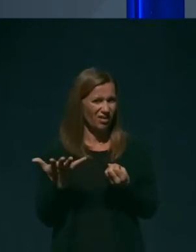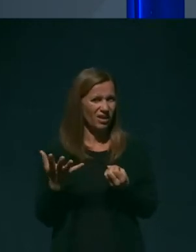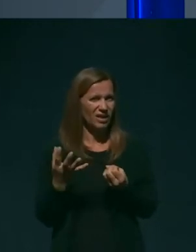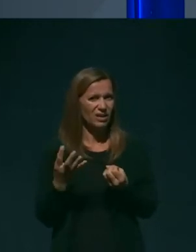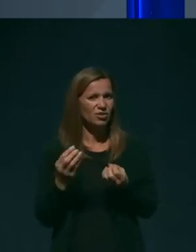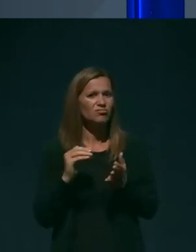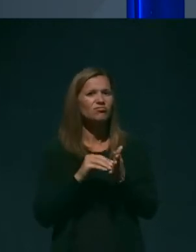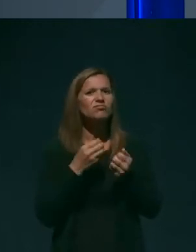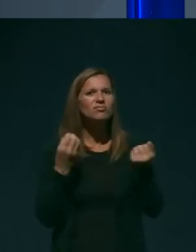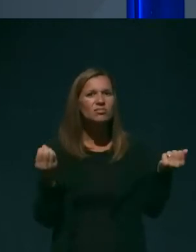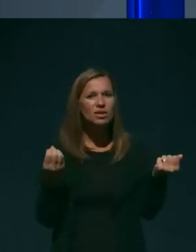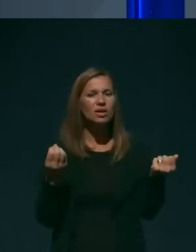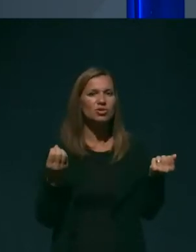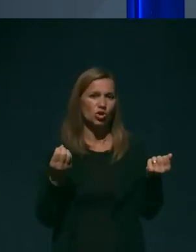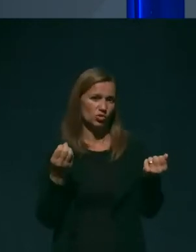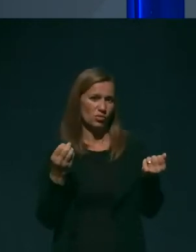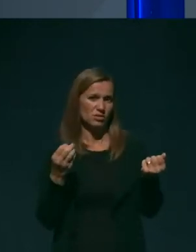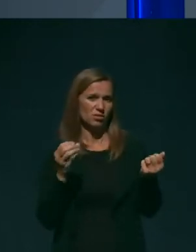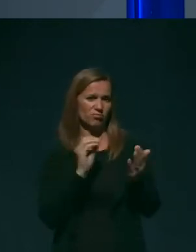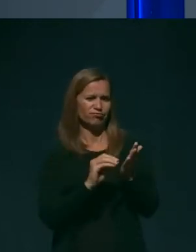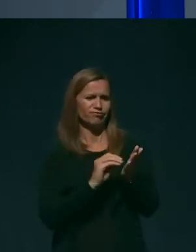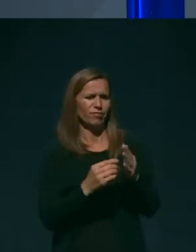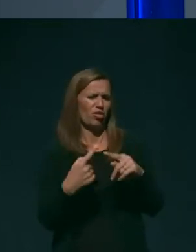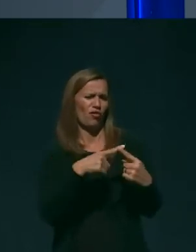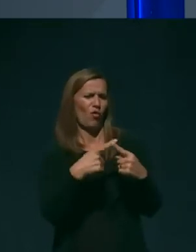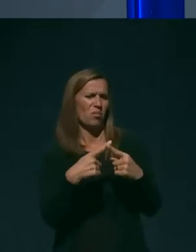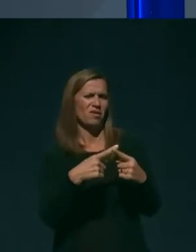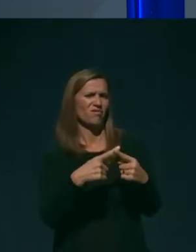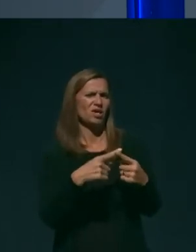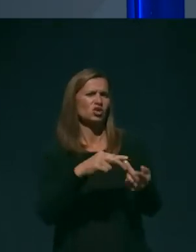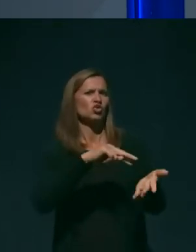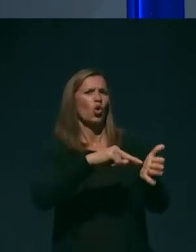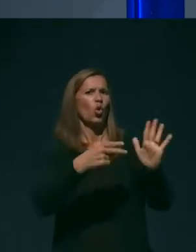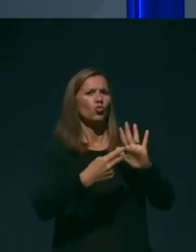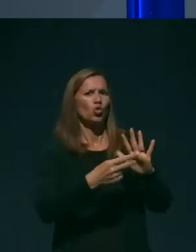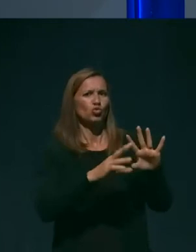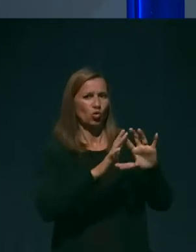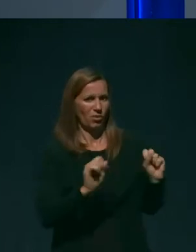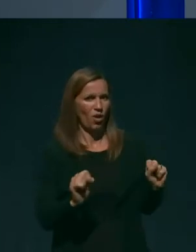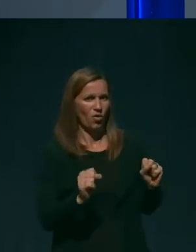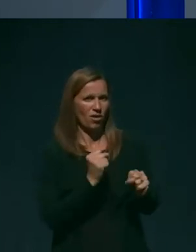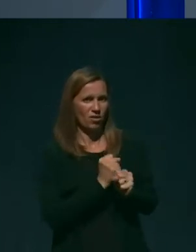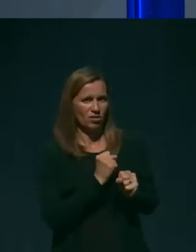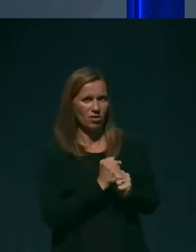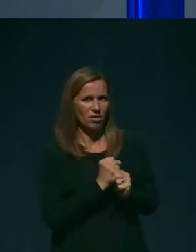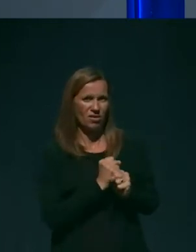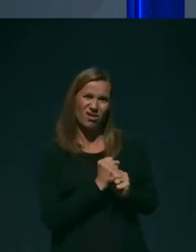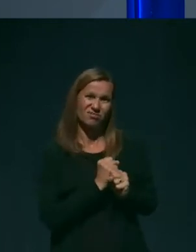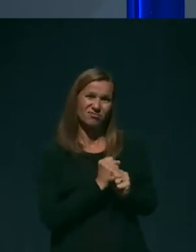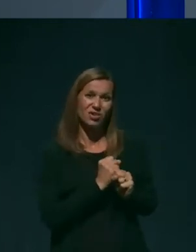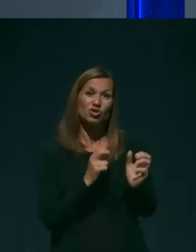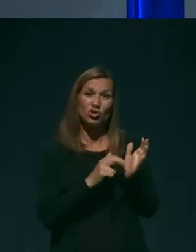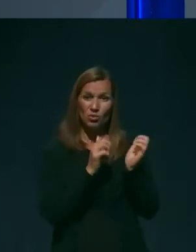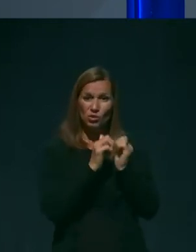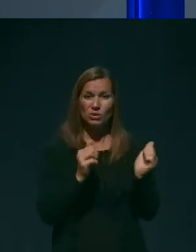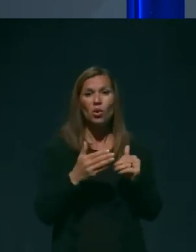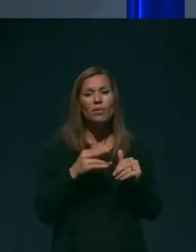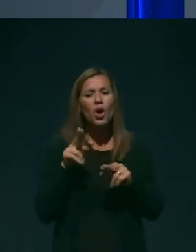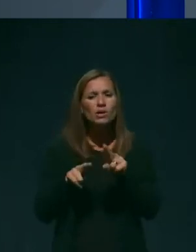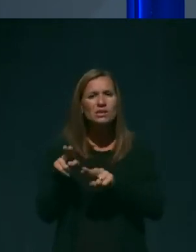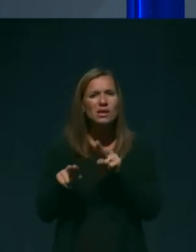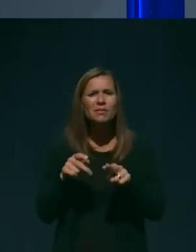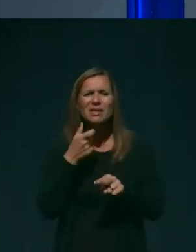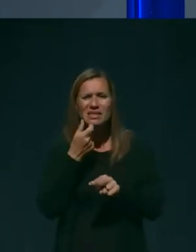dvomi v strokovnost upravljenega dela, predvsem pri oskrbi starejših v